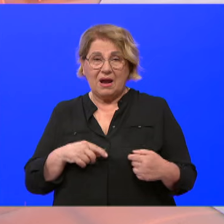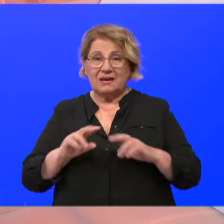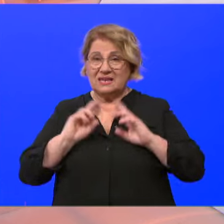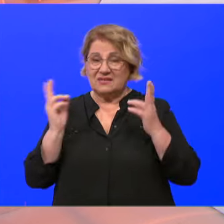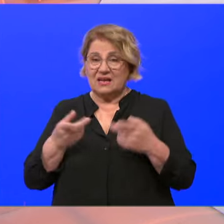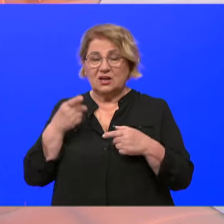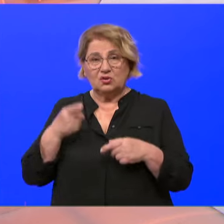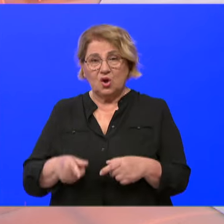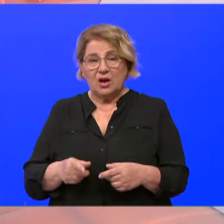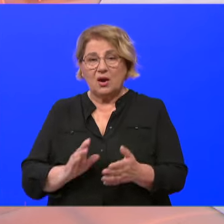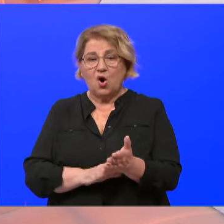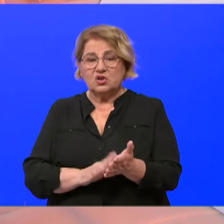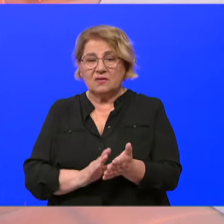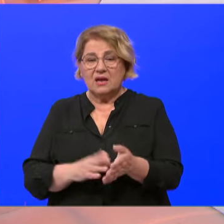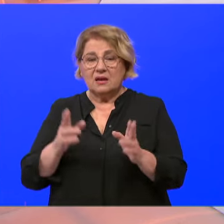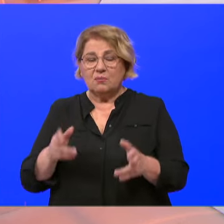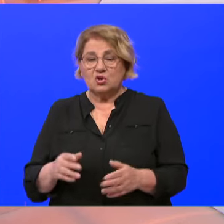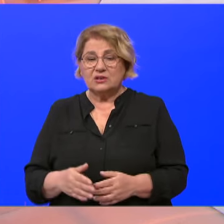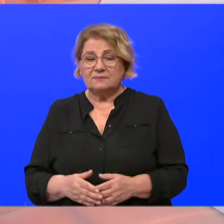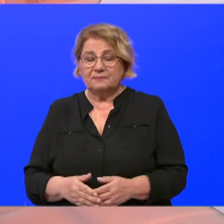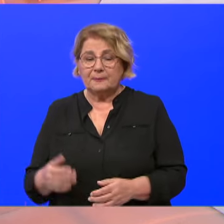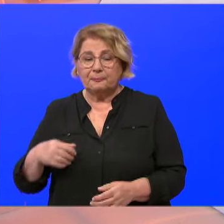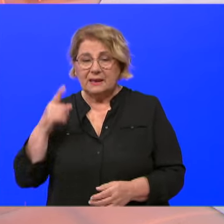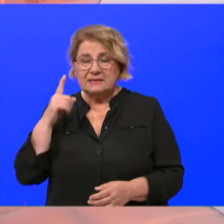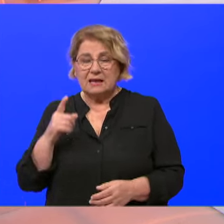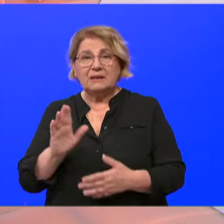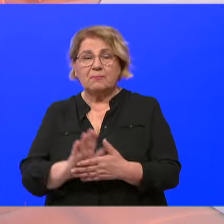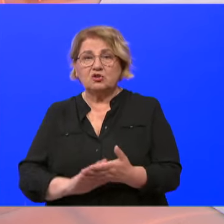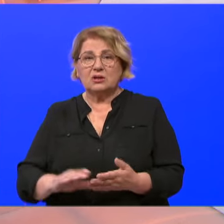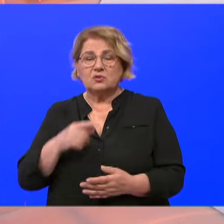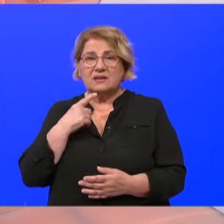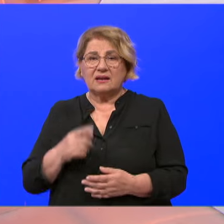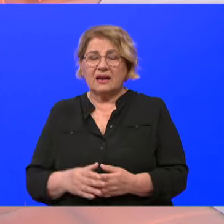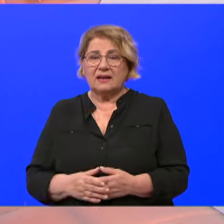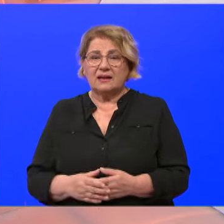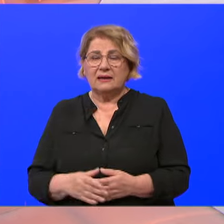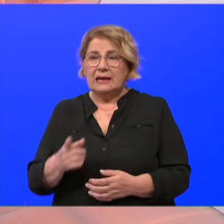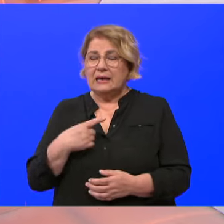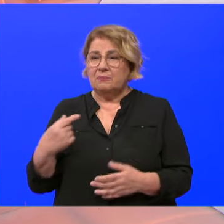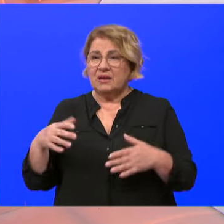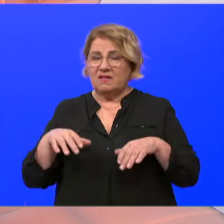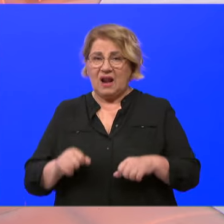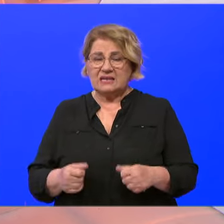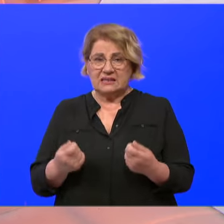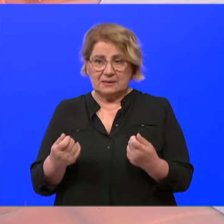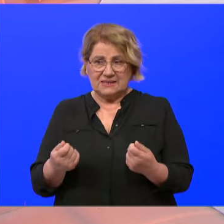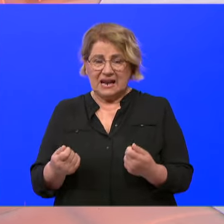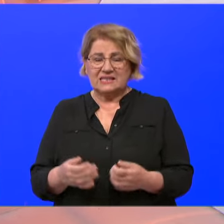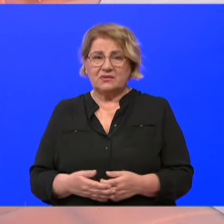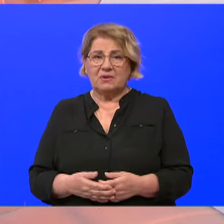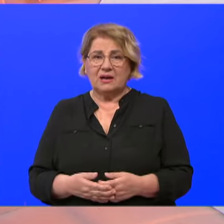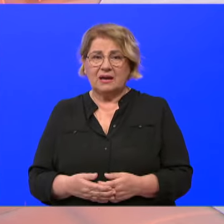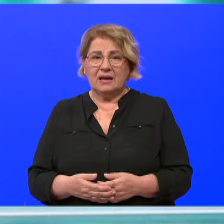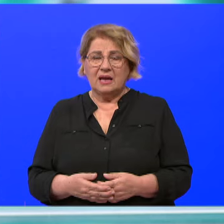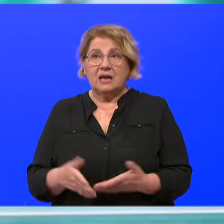poanta. I možda još, znam da ste mi uvodno rekli, mi vlastitim sredstvima zapravo